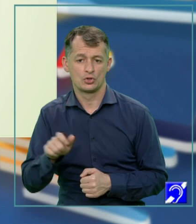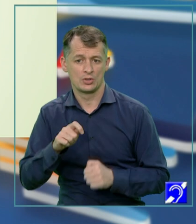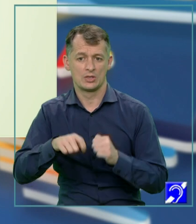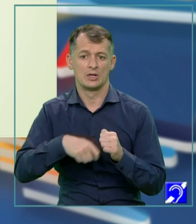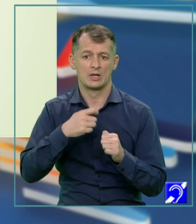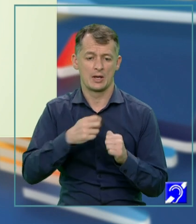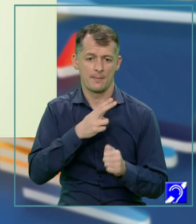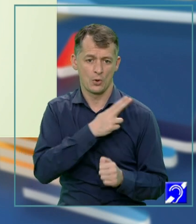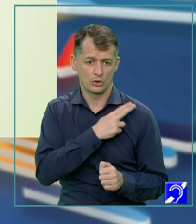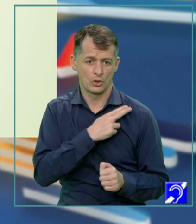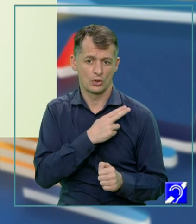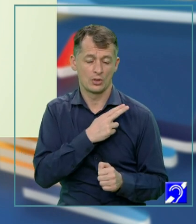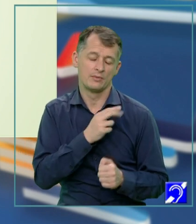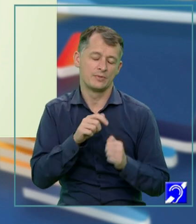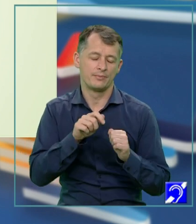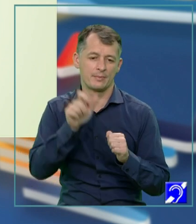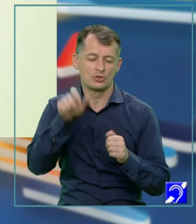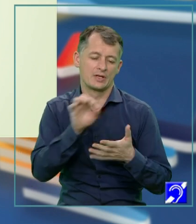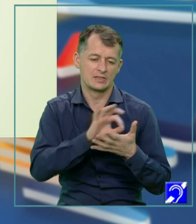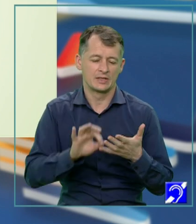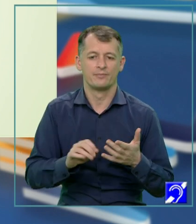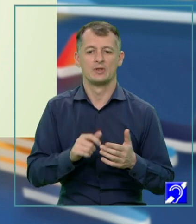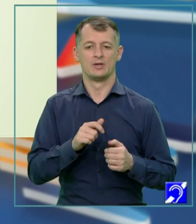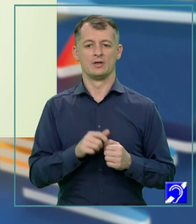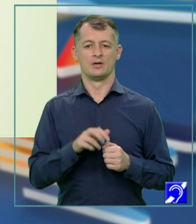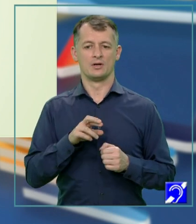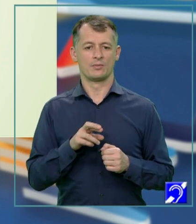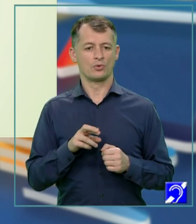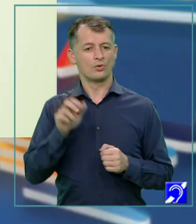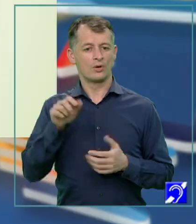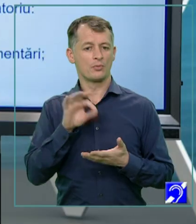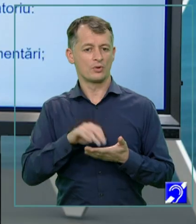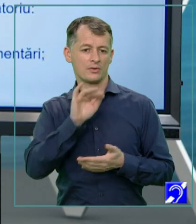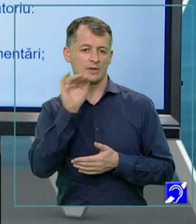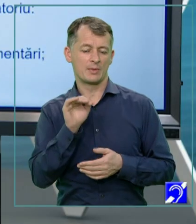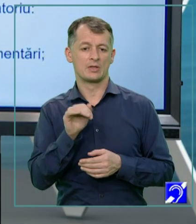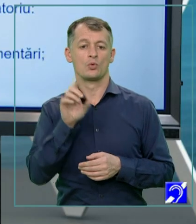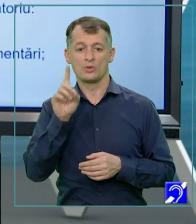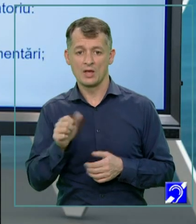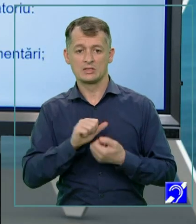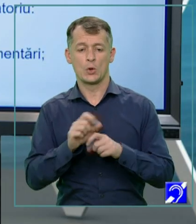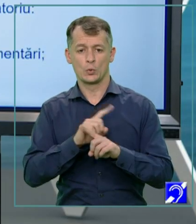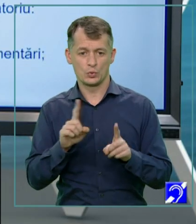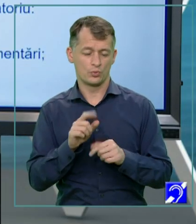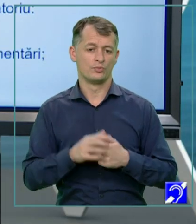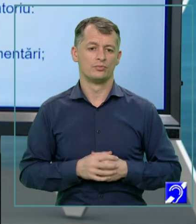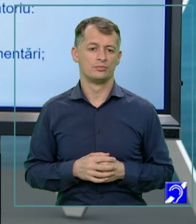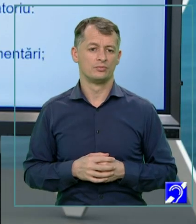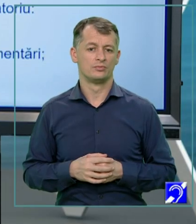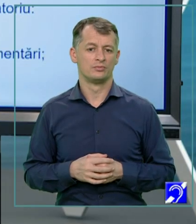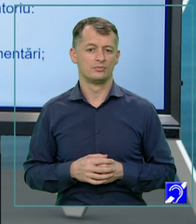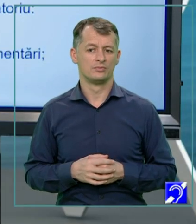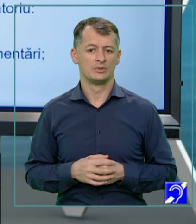adresa întrebări deschise la care se răspunde amplu sau întrebări închise la care se răspunde cu da sau nu. După cum ați observat,